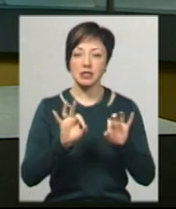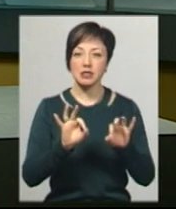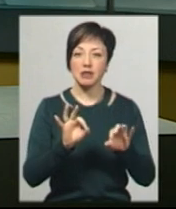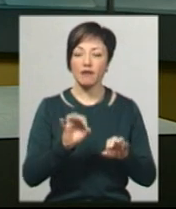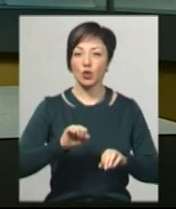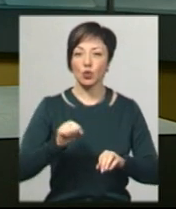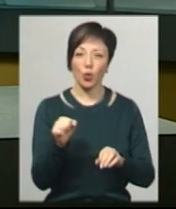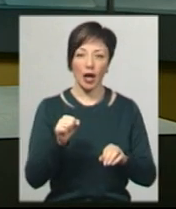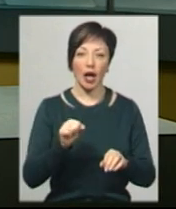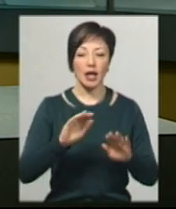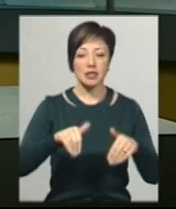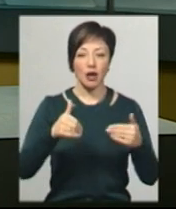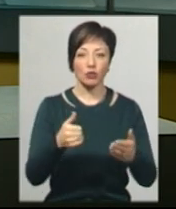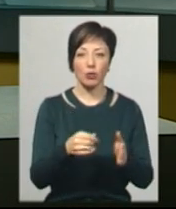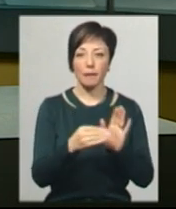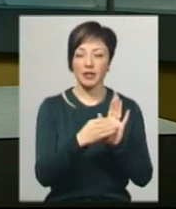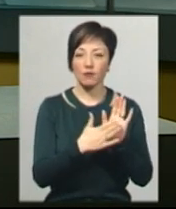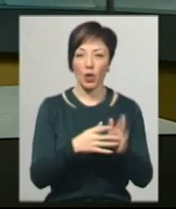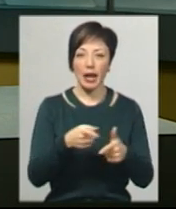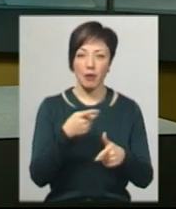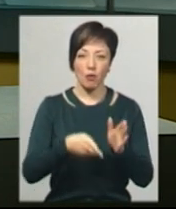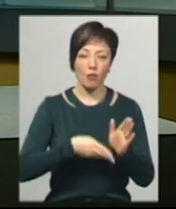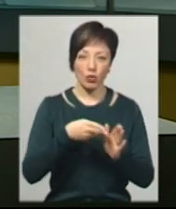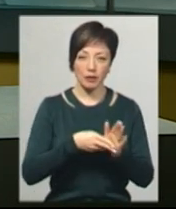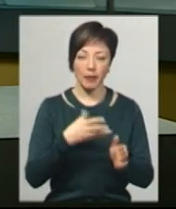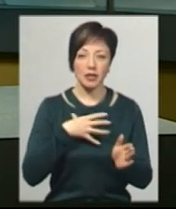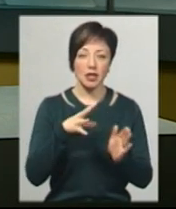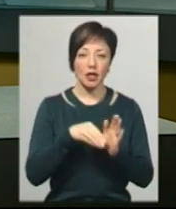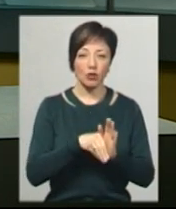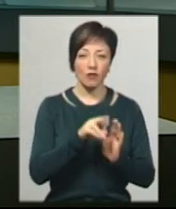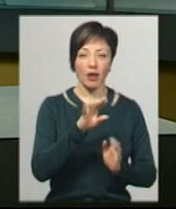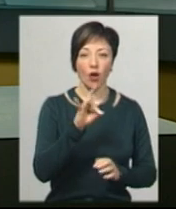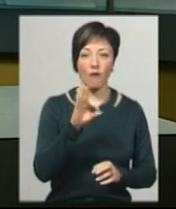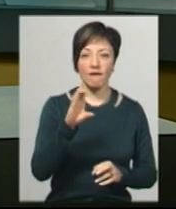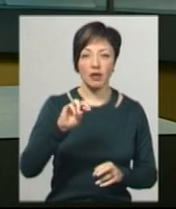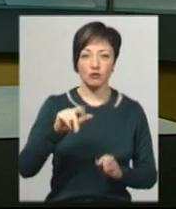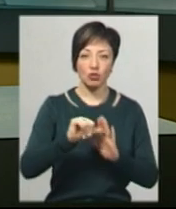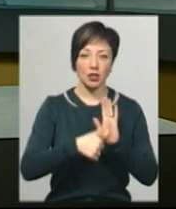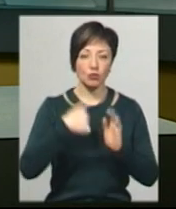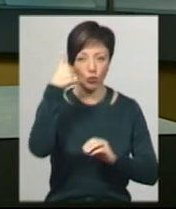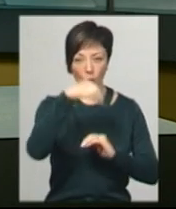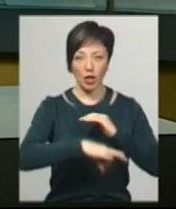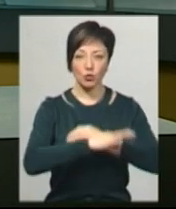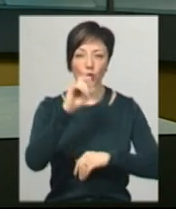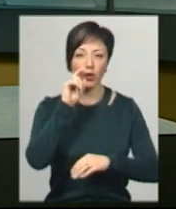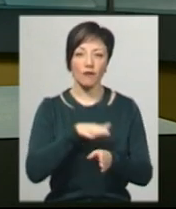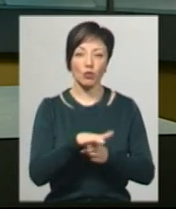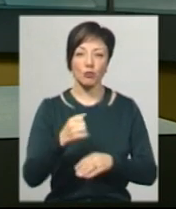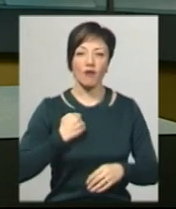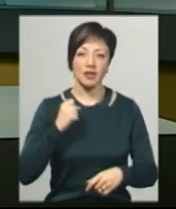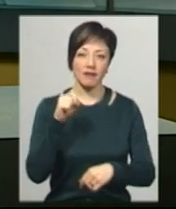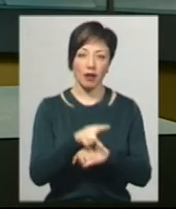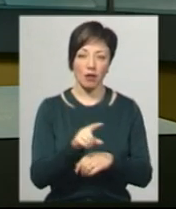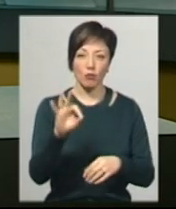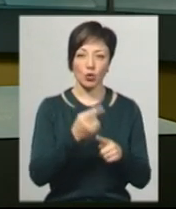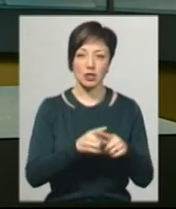присвоєння імені потягу Владислав Бондар. Максим Яровець загинув у 2016 році на сході України, виконуючи бойове завдання.